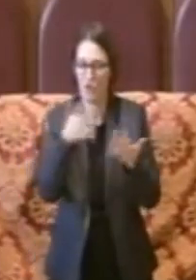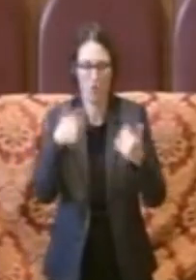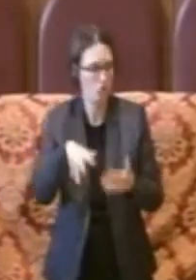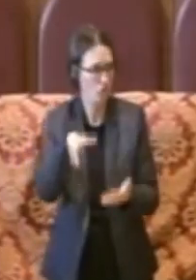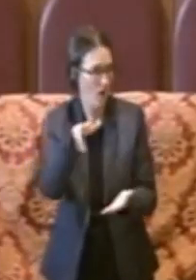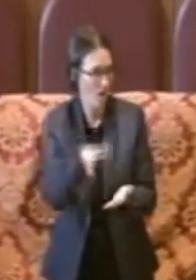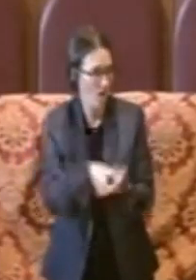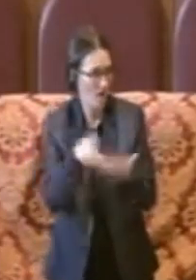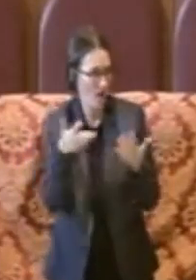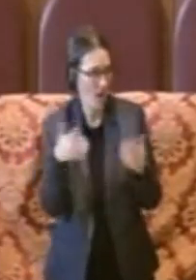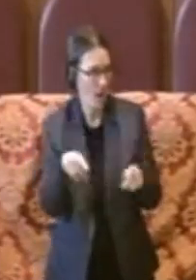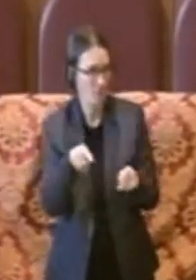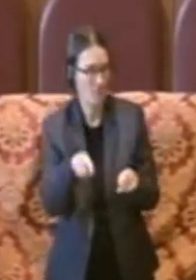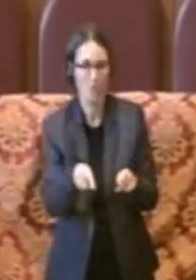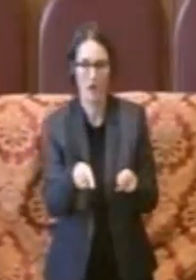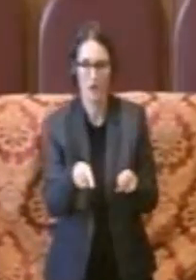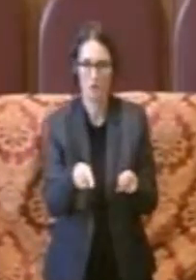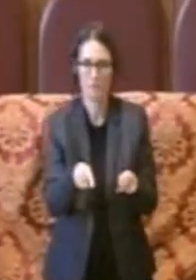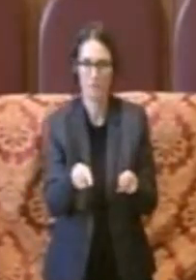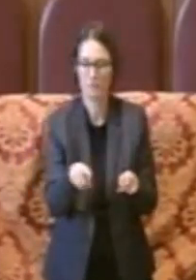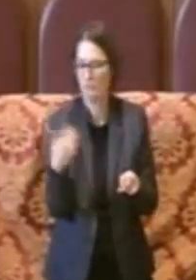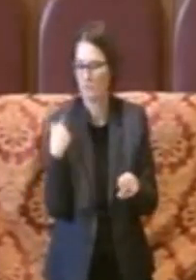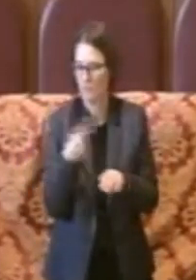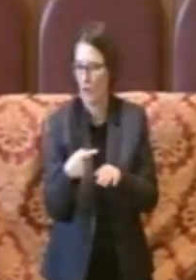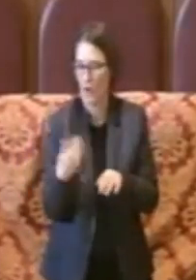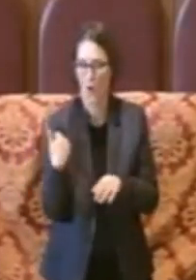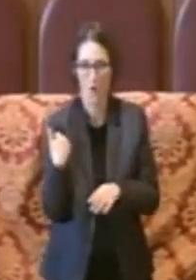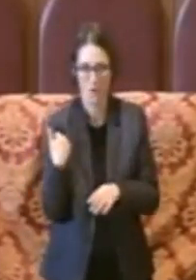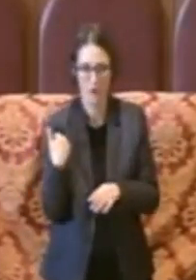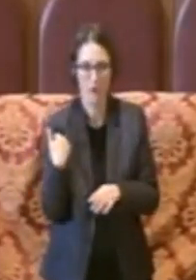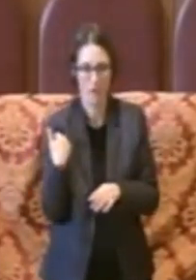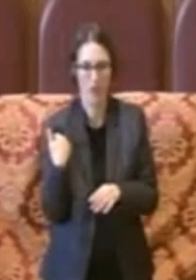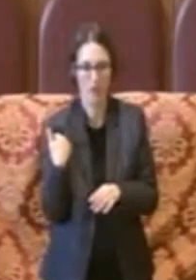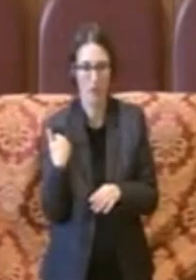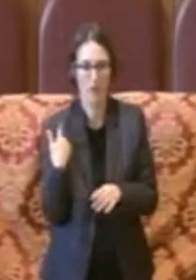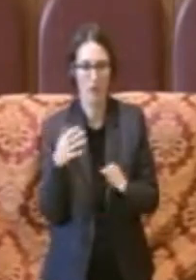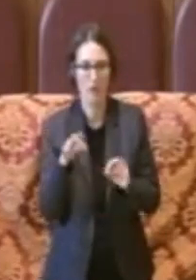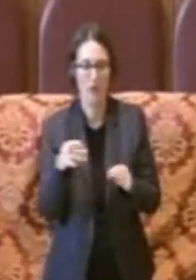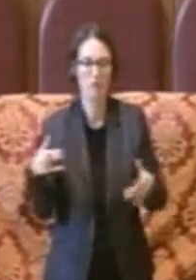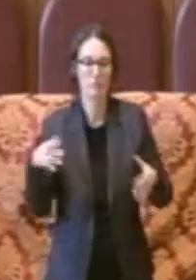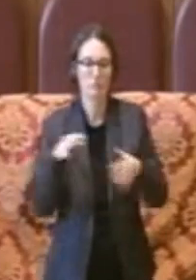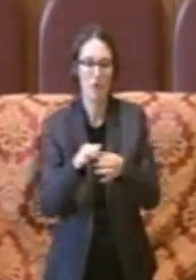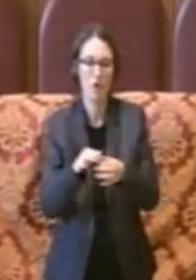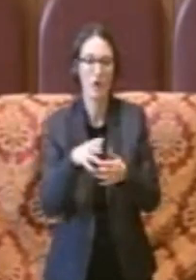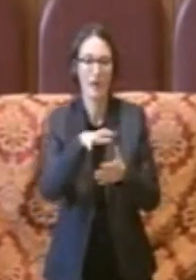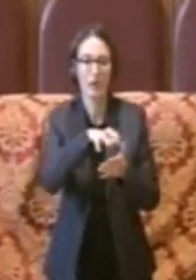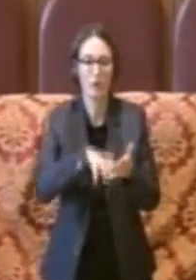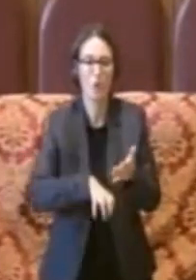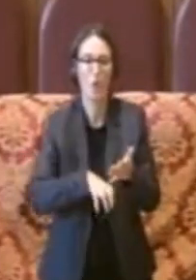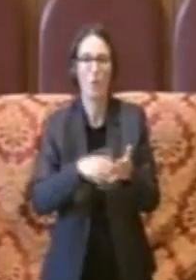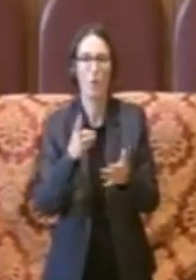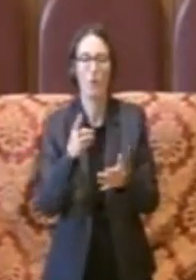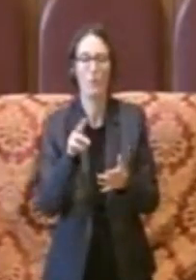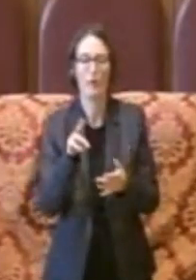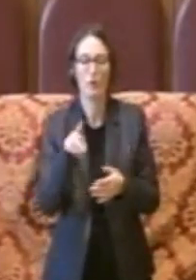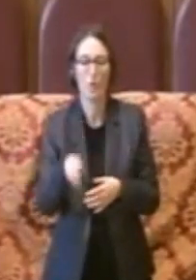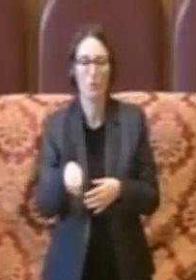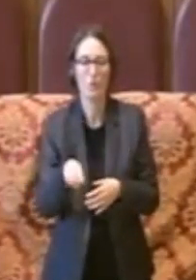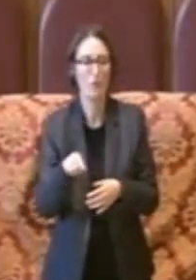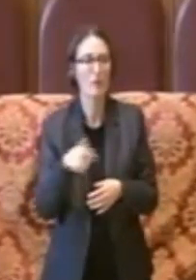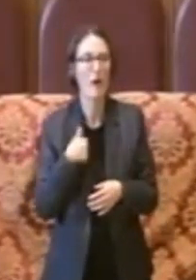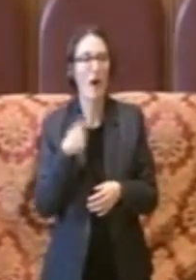approvato qualche ora fa legato appunto al documento unico di programmazione abbiamo visto anche questi